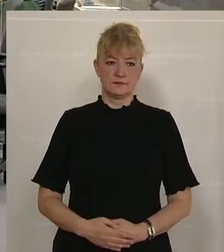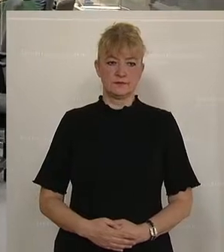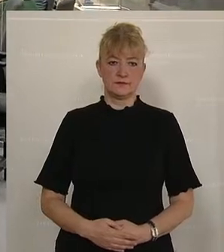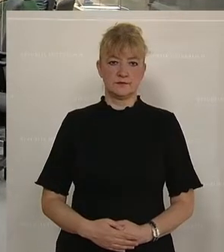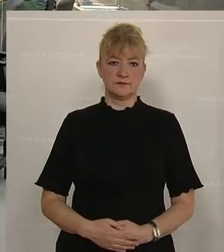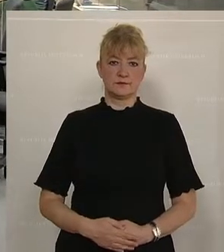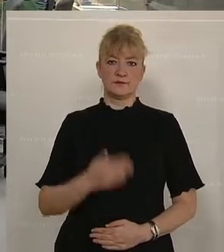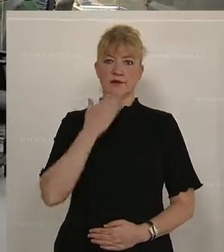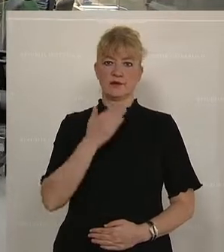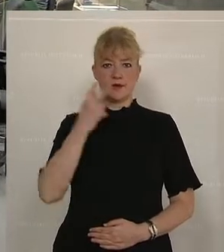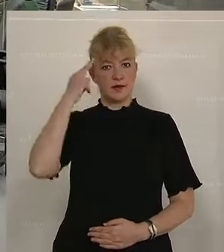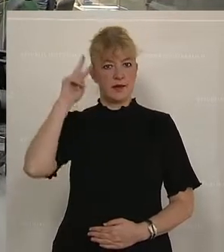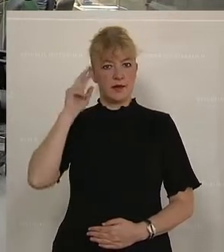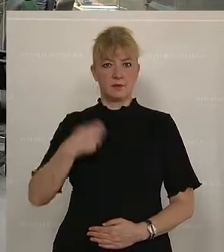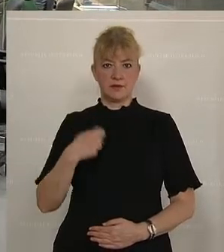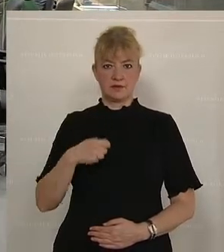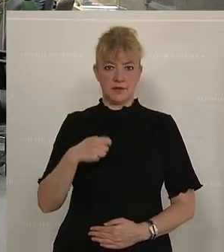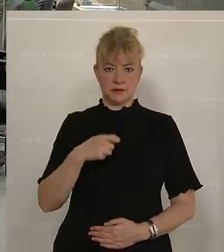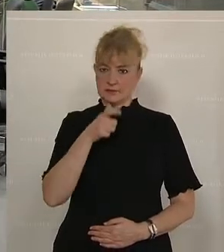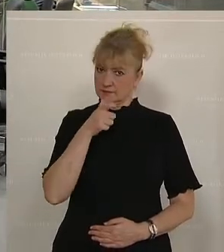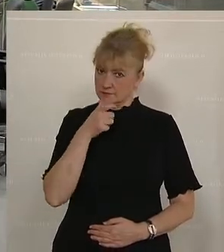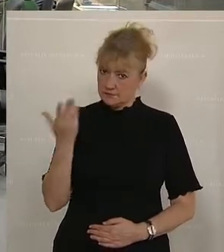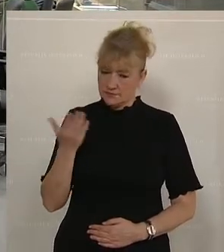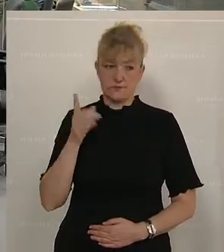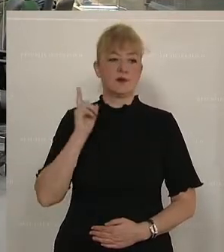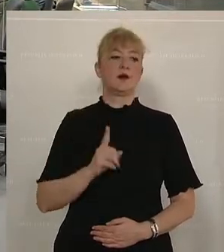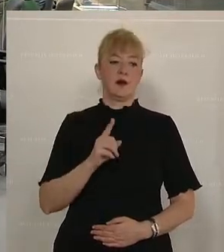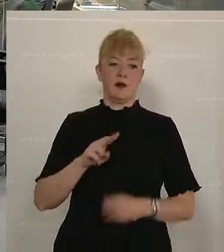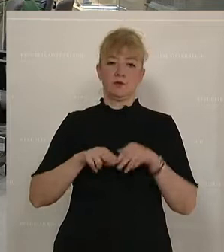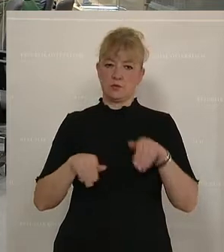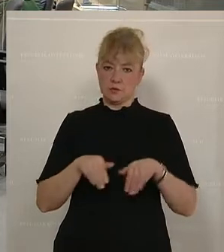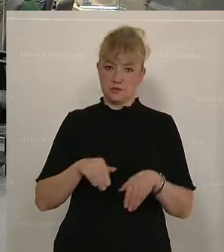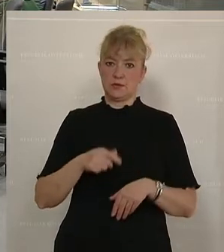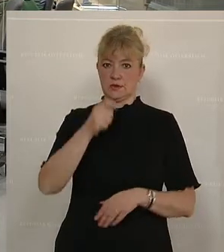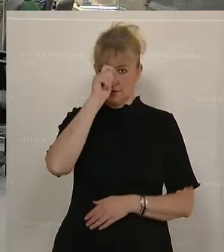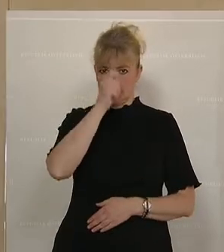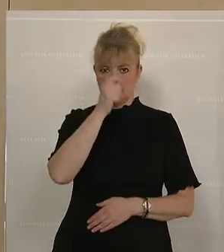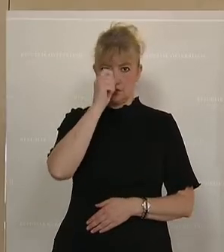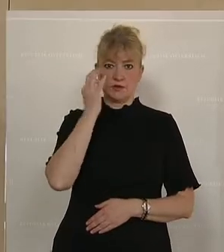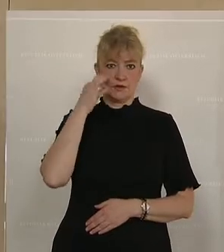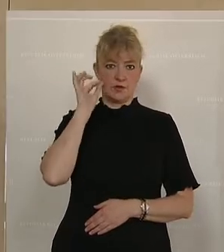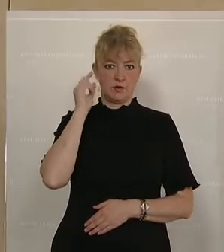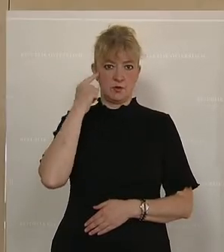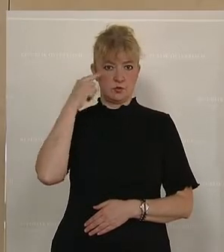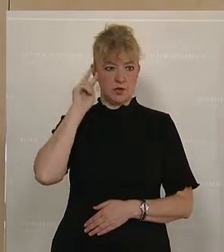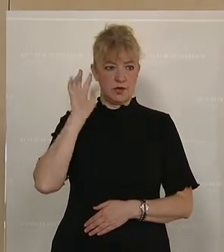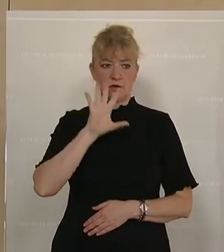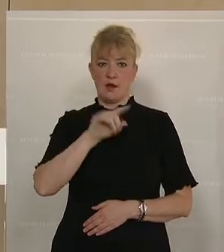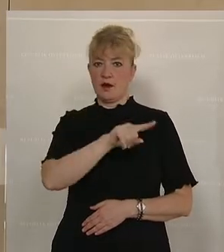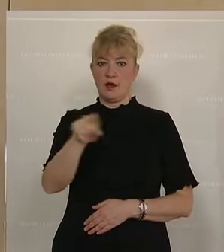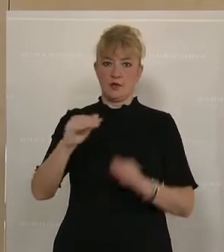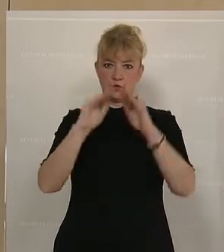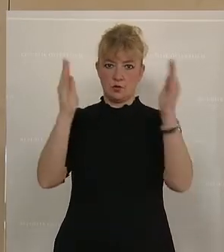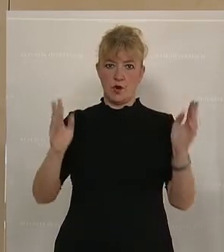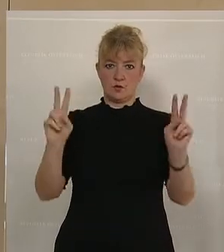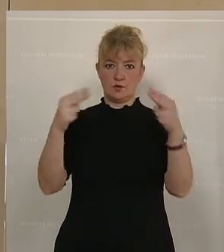Danke, Herr Präsident, fürs Wort. Geschätzter Herr Bundesminister, meine geschätzten Damen und Herren und alle, die uns zu Hause